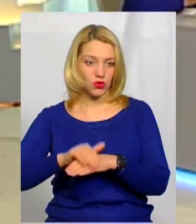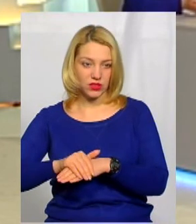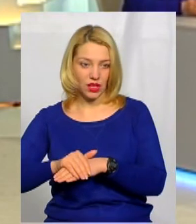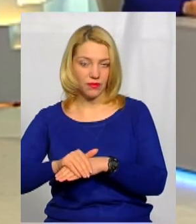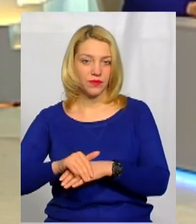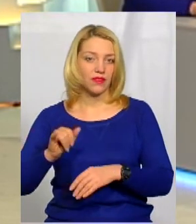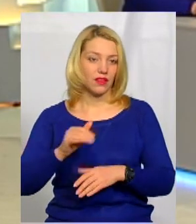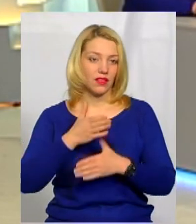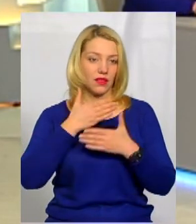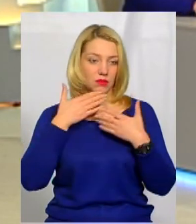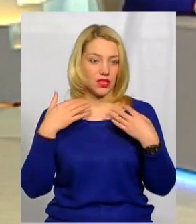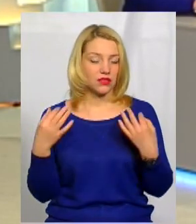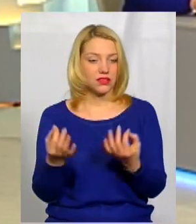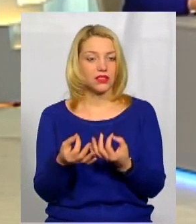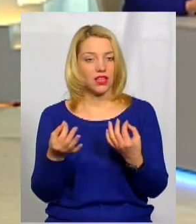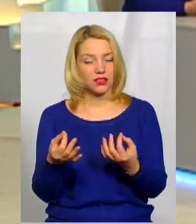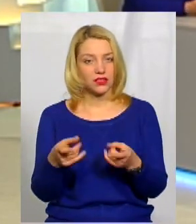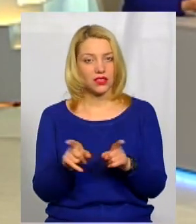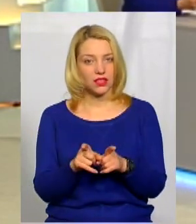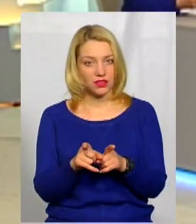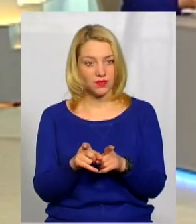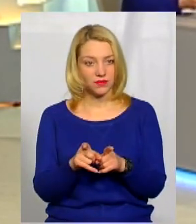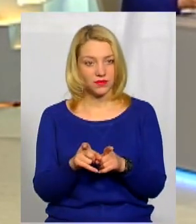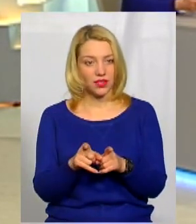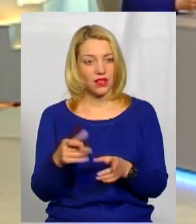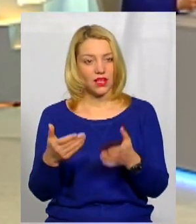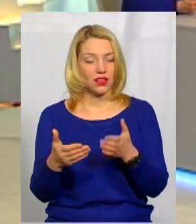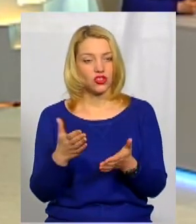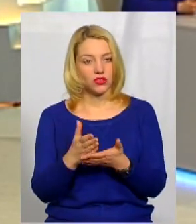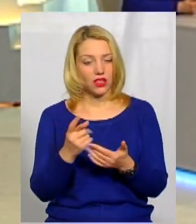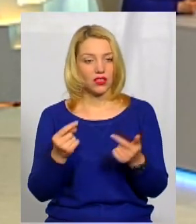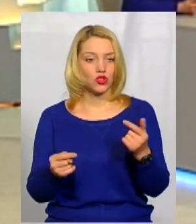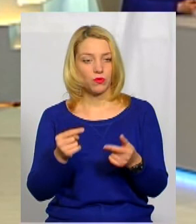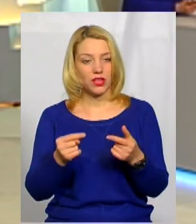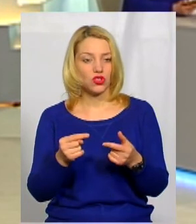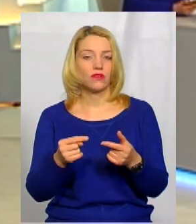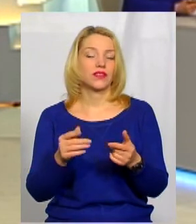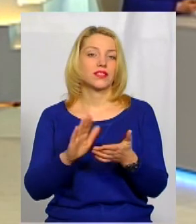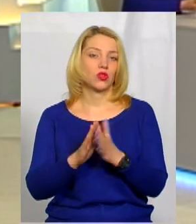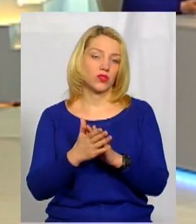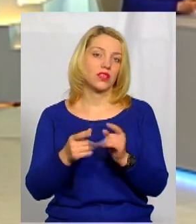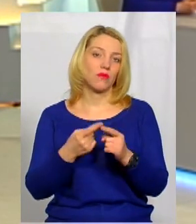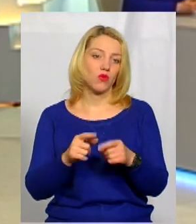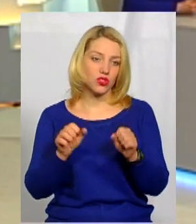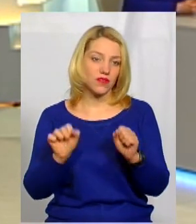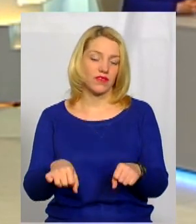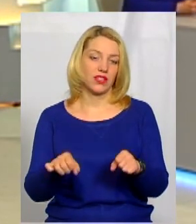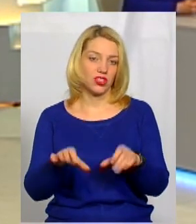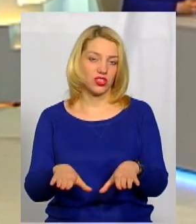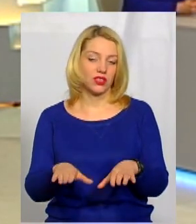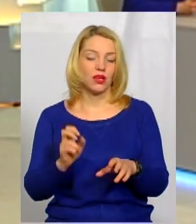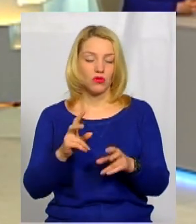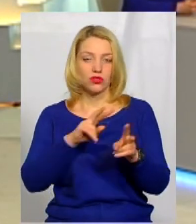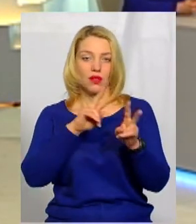ніяких, скажімо, таких, якщо є суперечлива ситуація, то її можна вирішити. І її можна